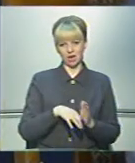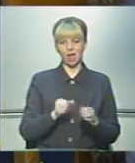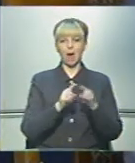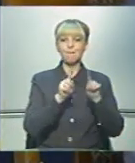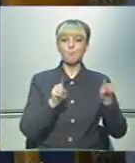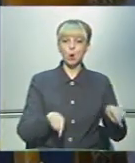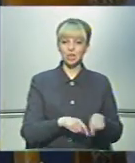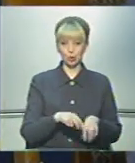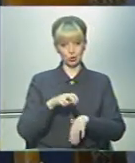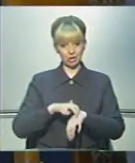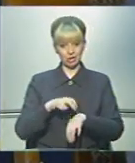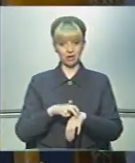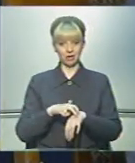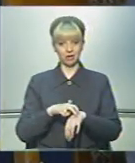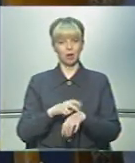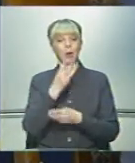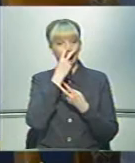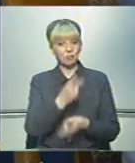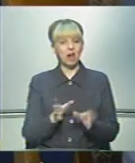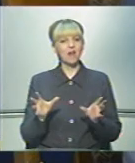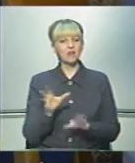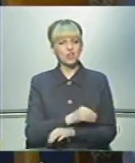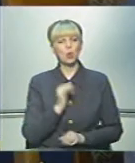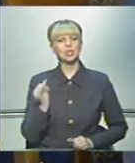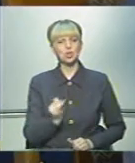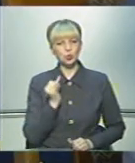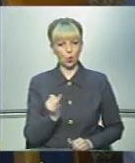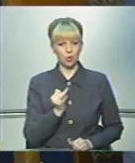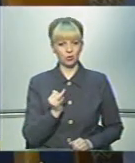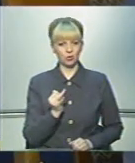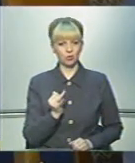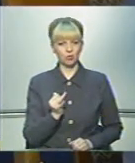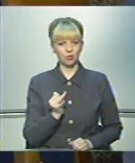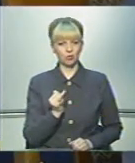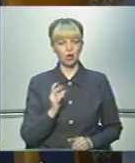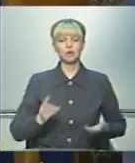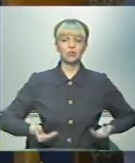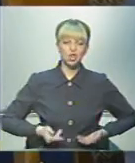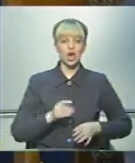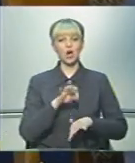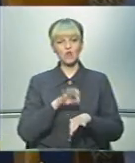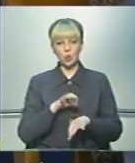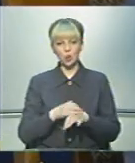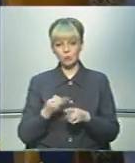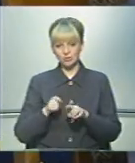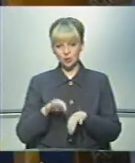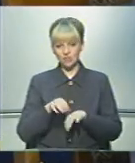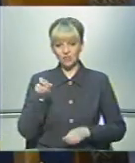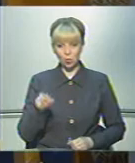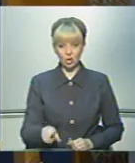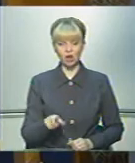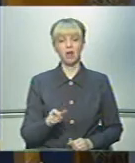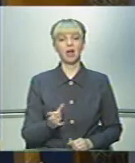моніторі лікар бачить всю історію, як кажуть, життя і хвороб даного пацієнта,